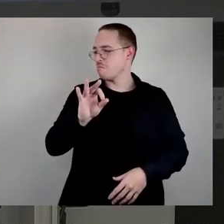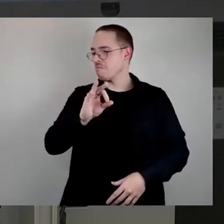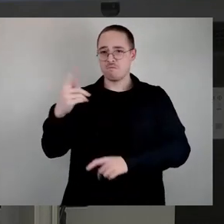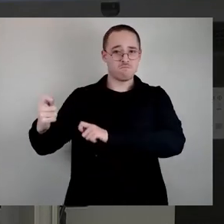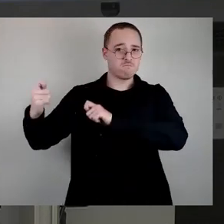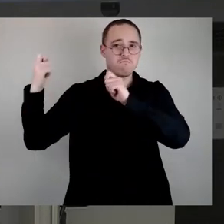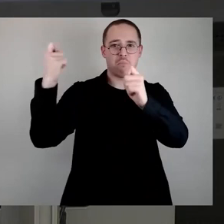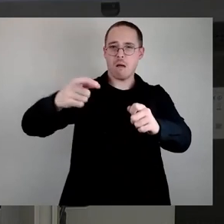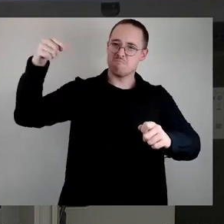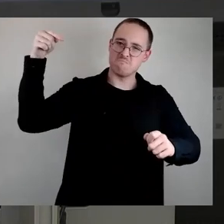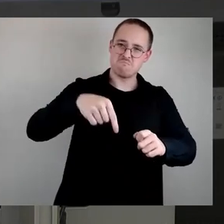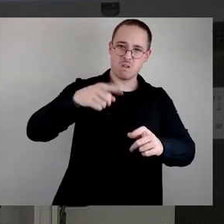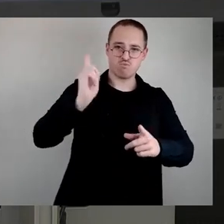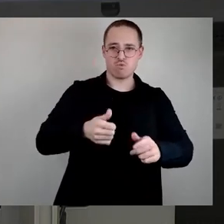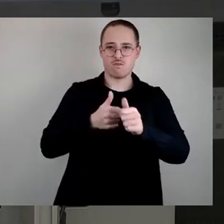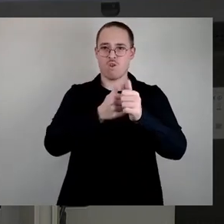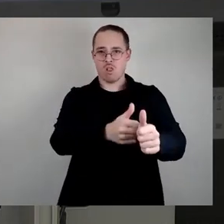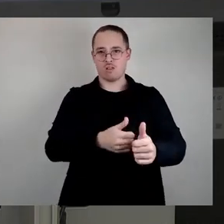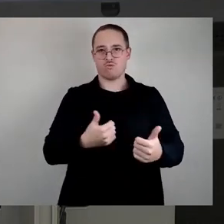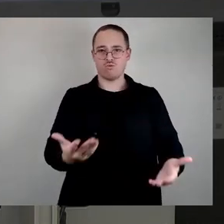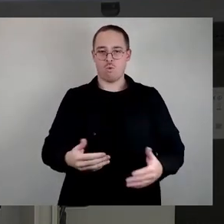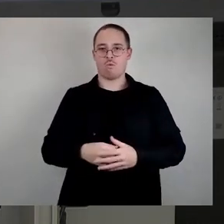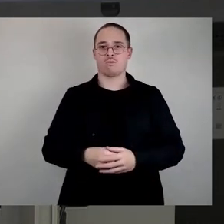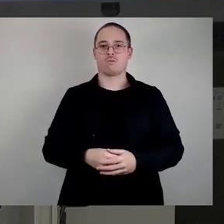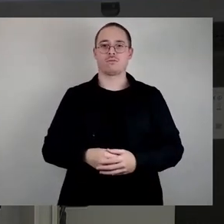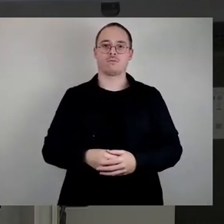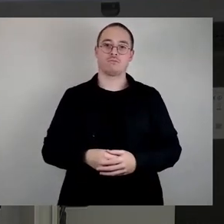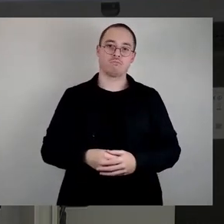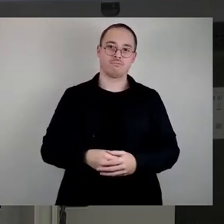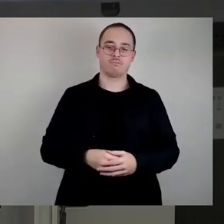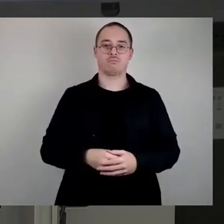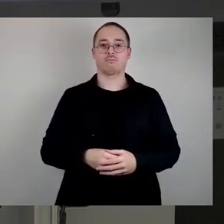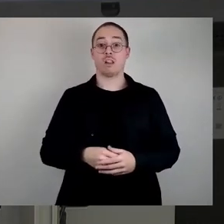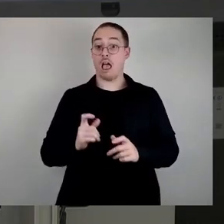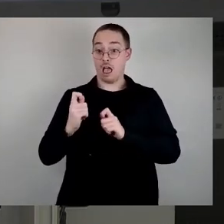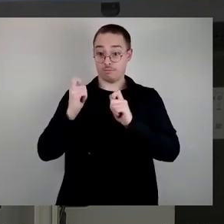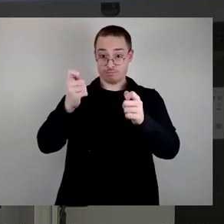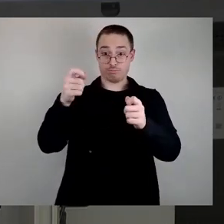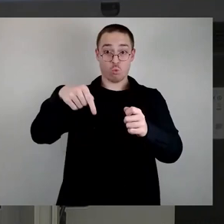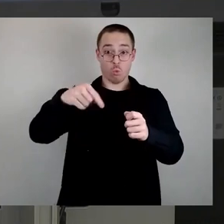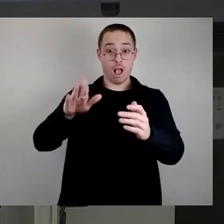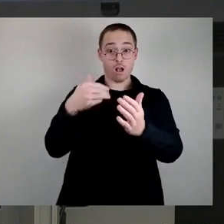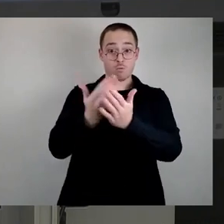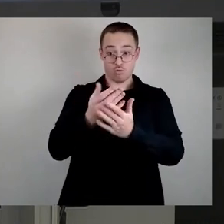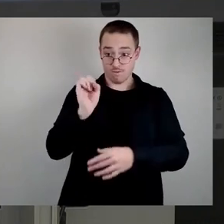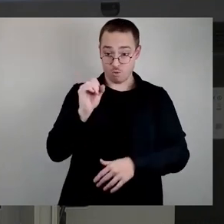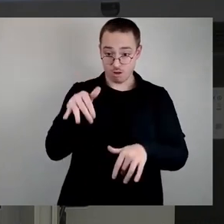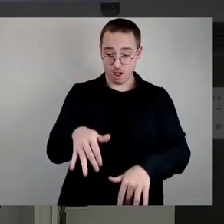hier auseinanderzusetzen. Es gab das Angebot, weil, bekanntermaßen seit anderthalb Jahren,